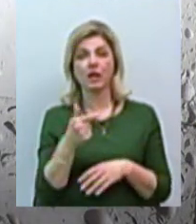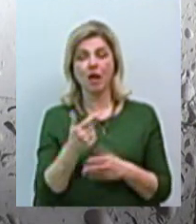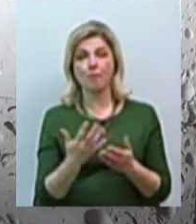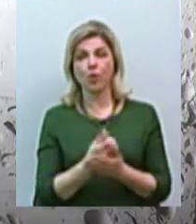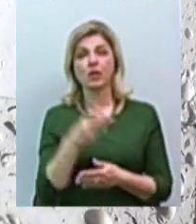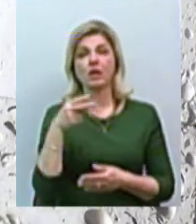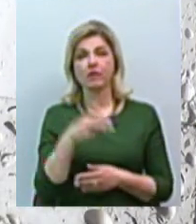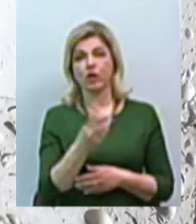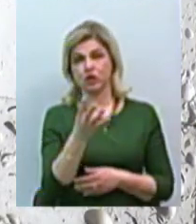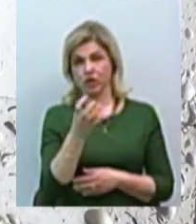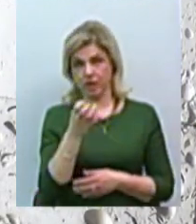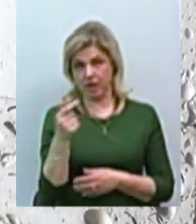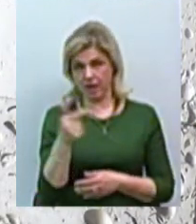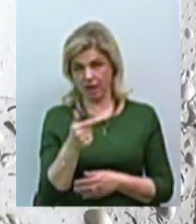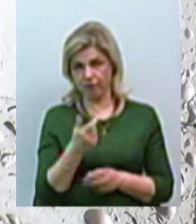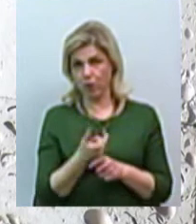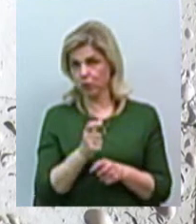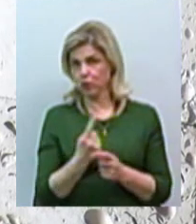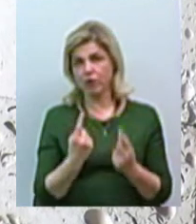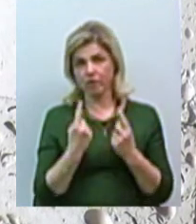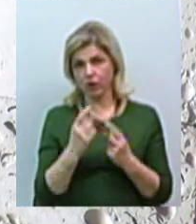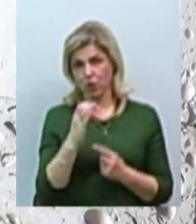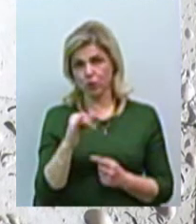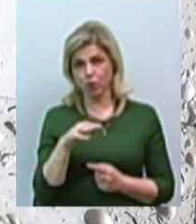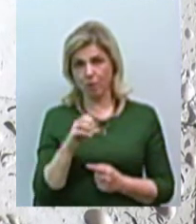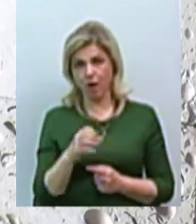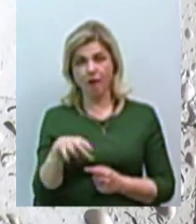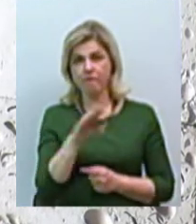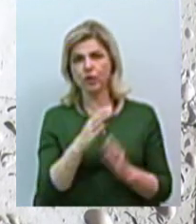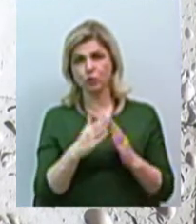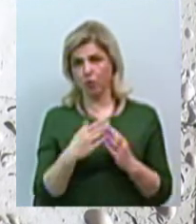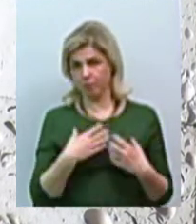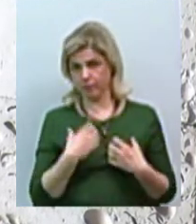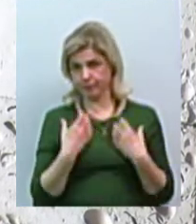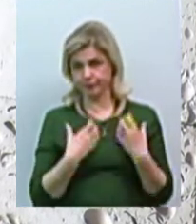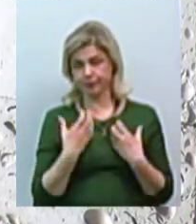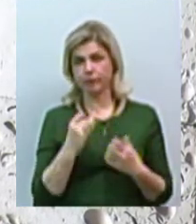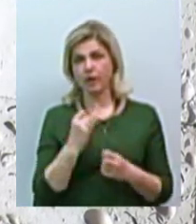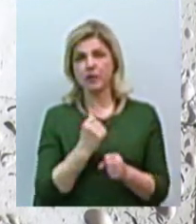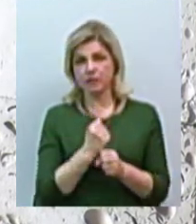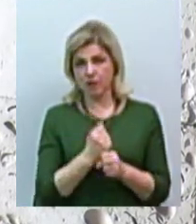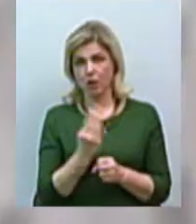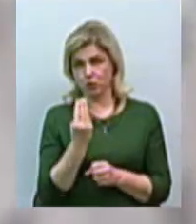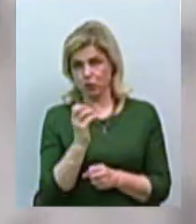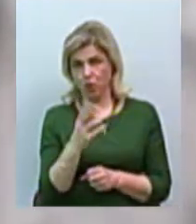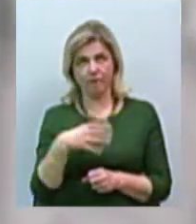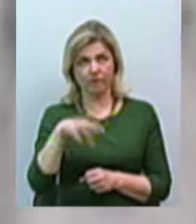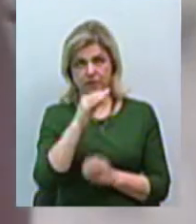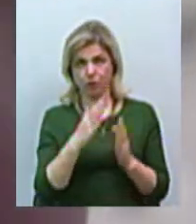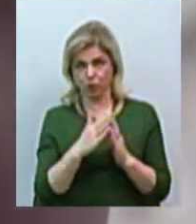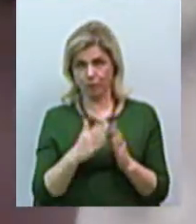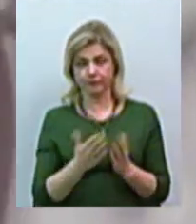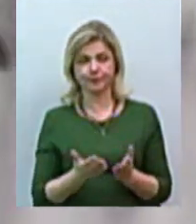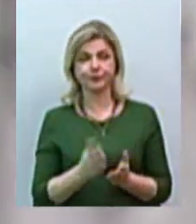2400 гривень. Це дуже велика сума, там весь будинок шокований, і всім зробили приблизно такі нарахування. Ганна